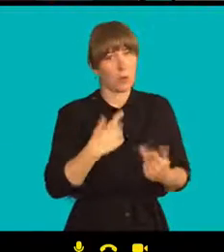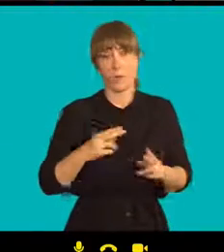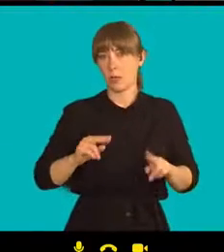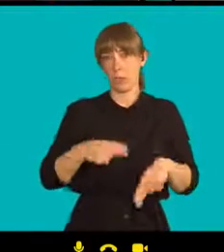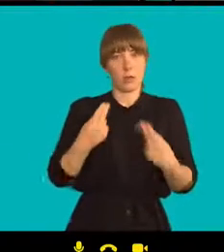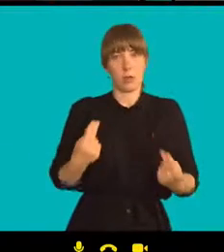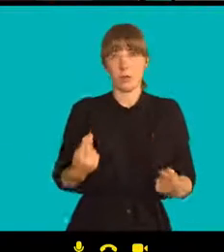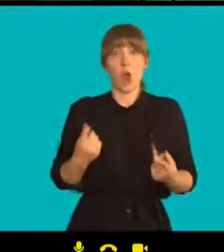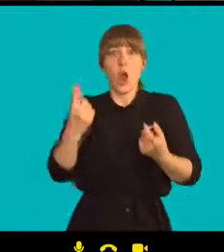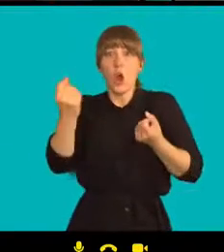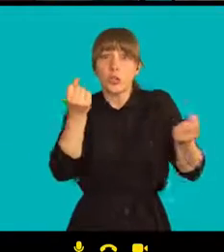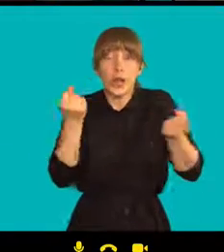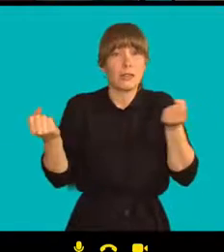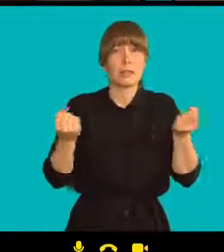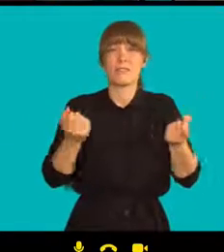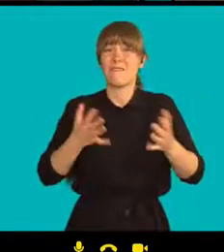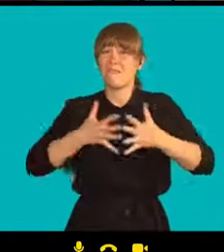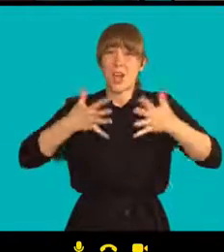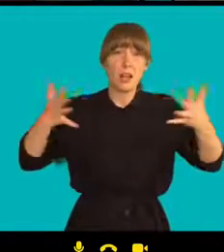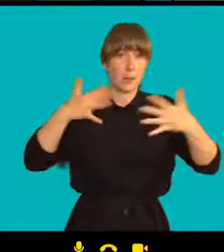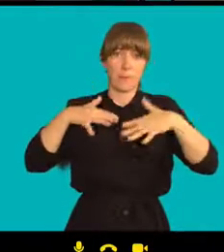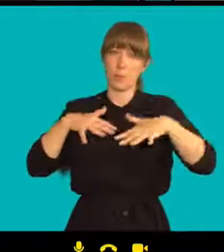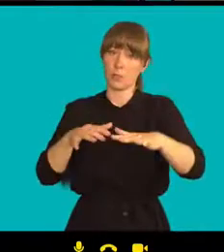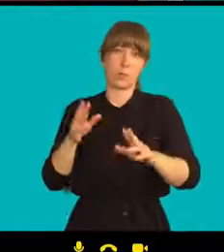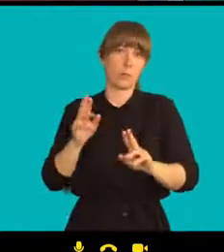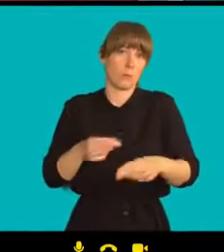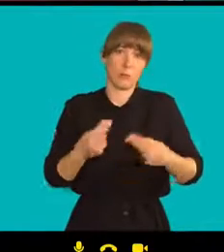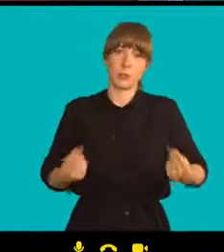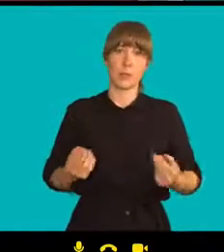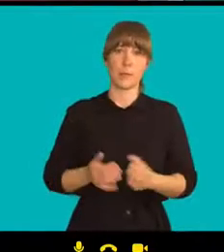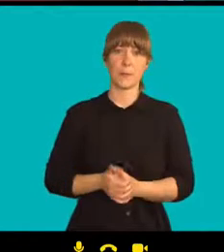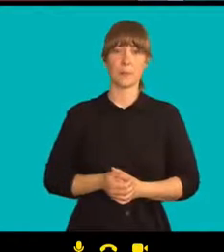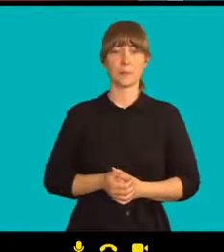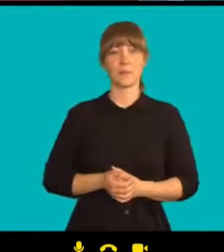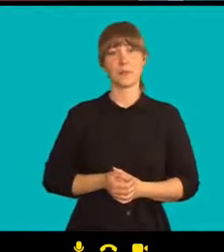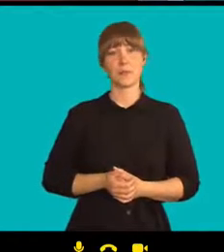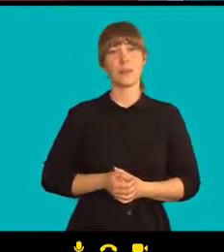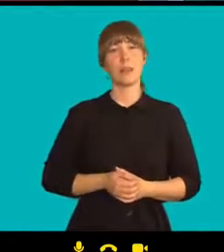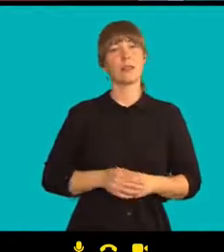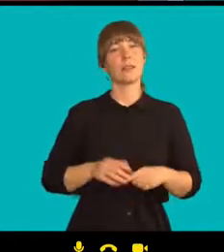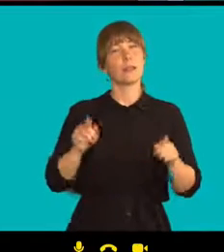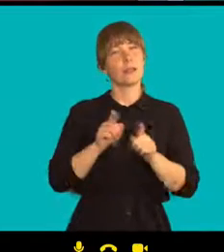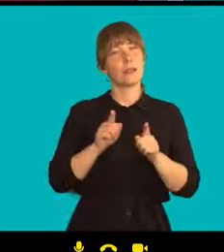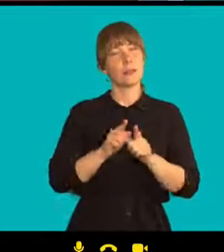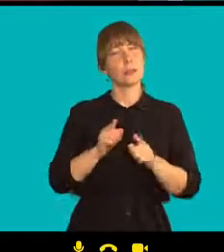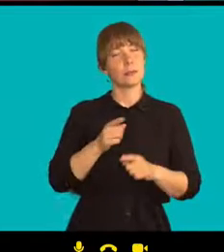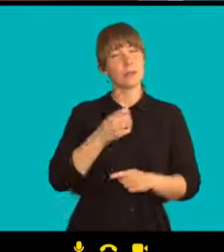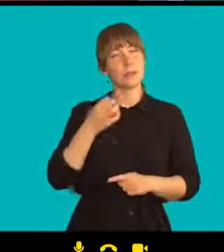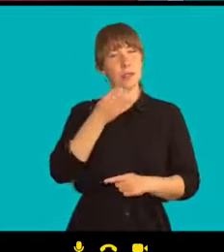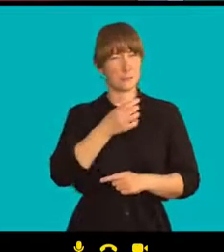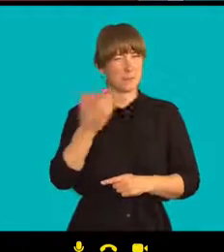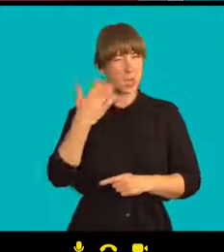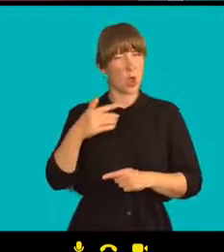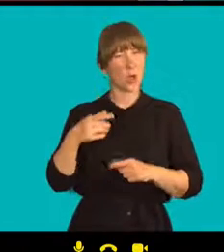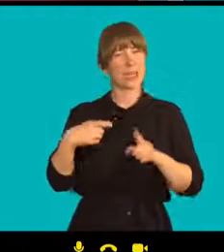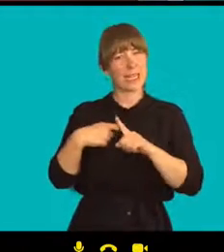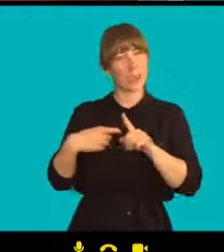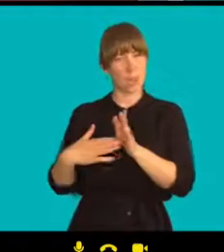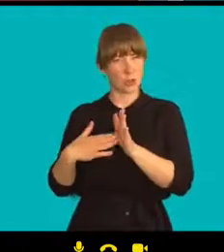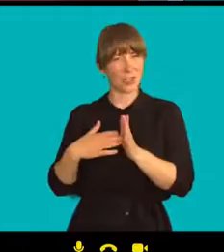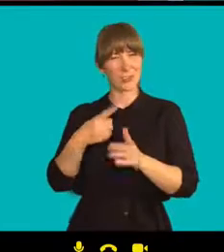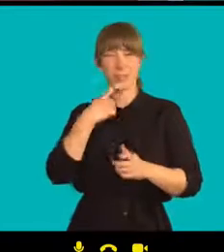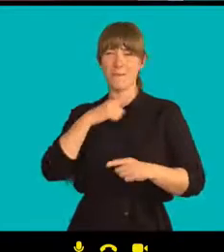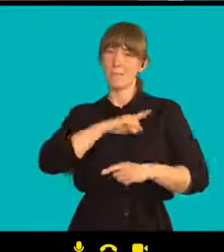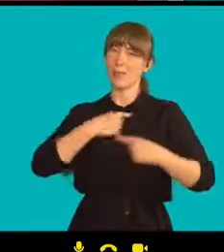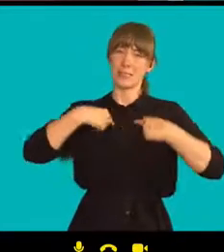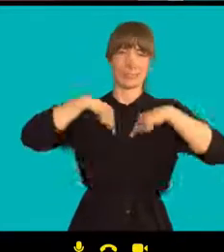vůbec ani organizovat takové protesty. Jak zmiňoval kolega Kirill Mašeka, cítíte se vy osobně taky svobodná